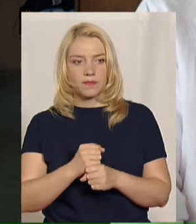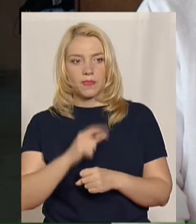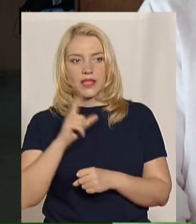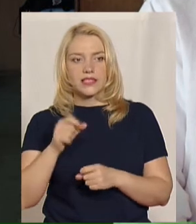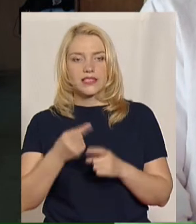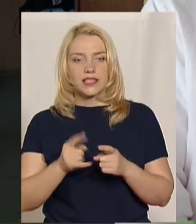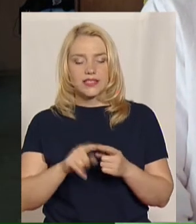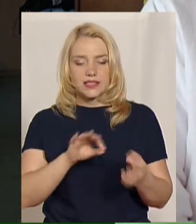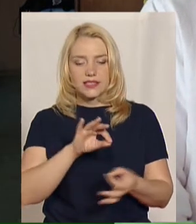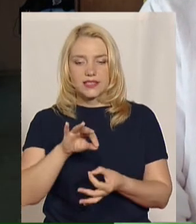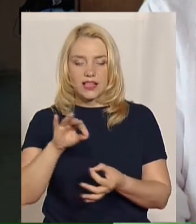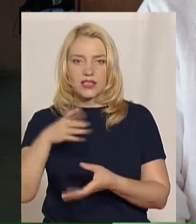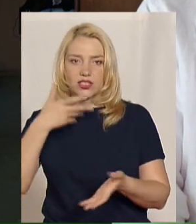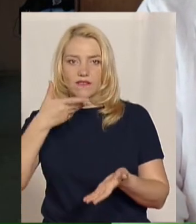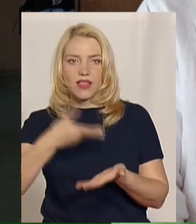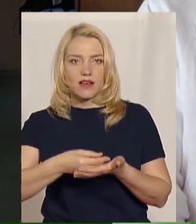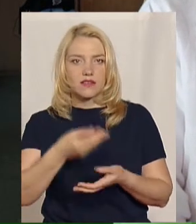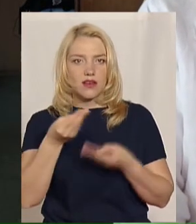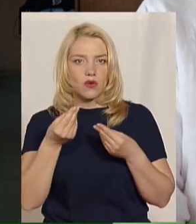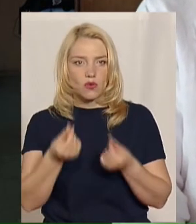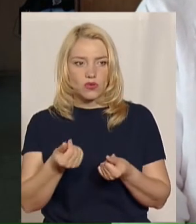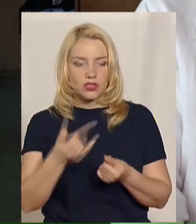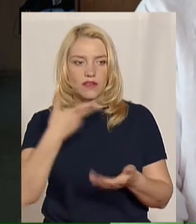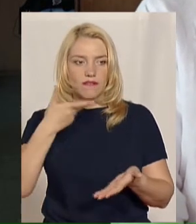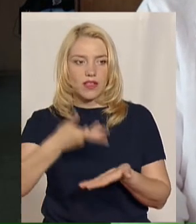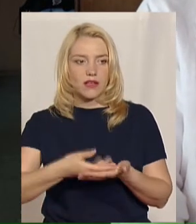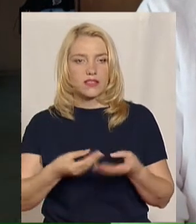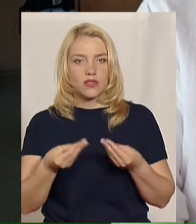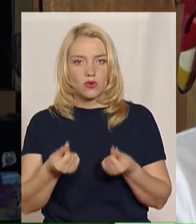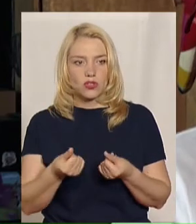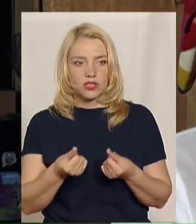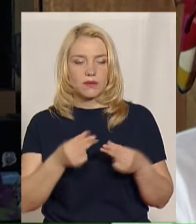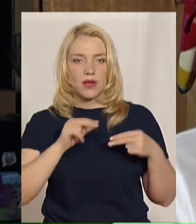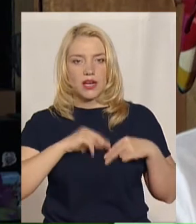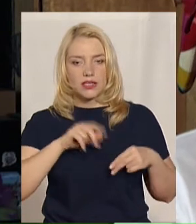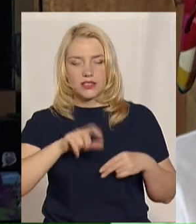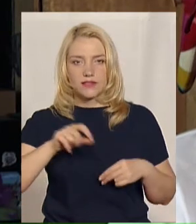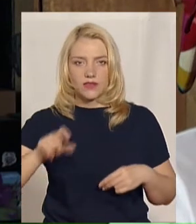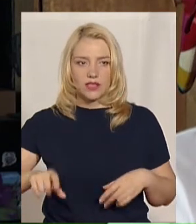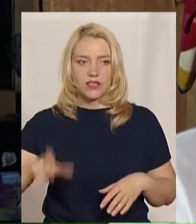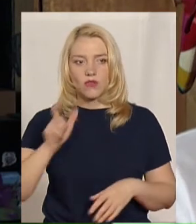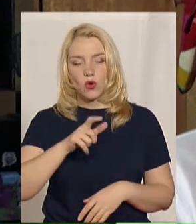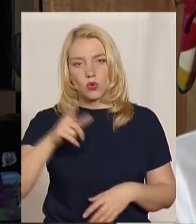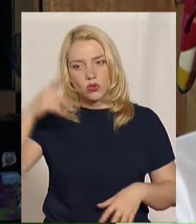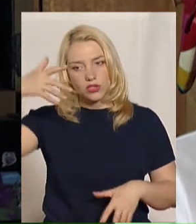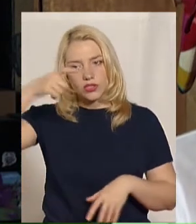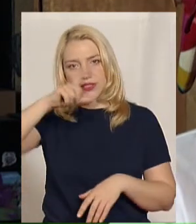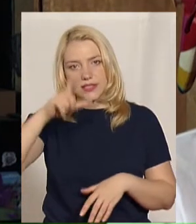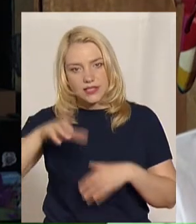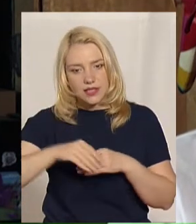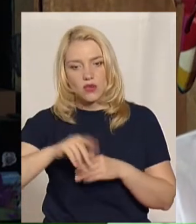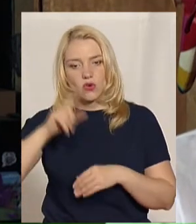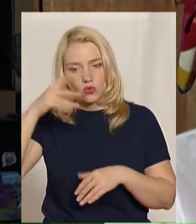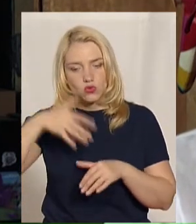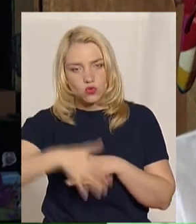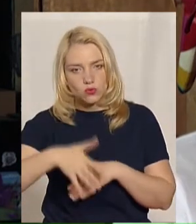залишки власних коштів, а також за власні кошти наших співробітників. Люди з розумінням відносяться